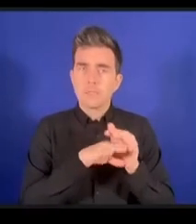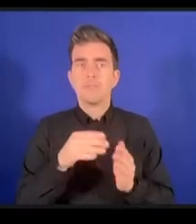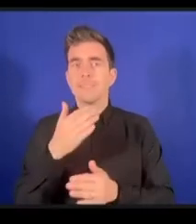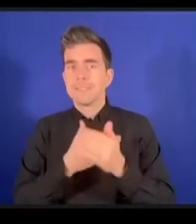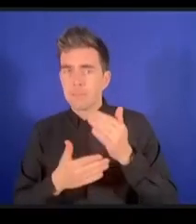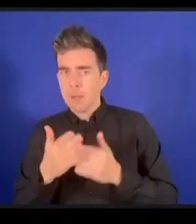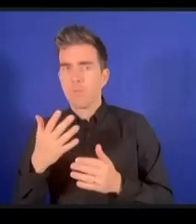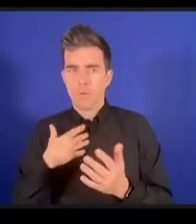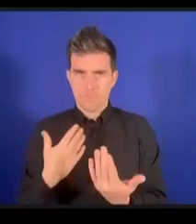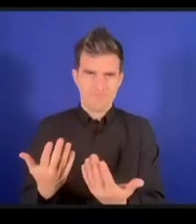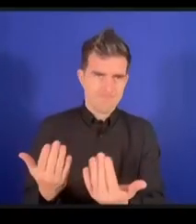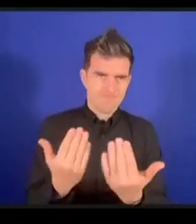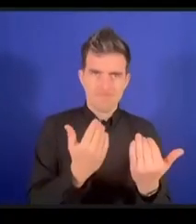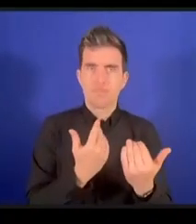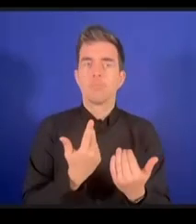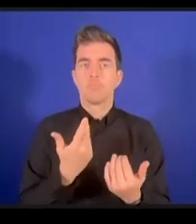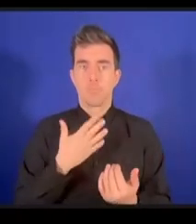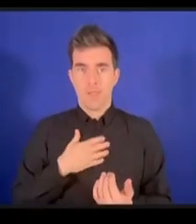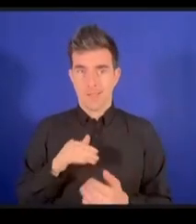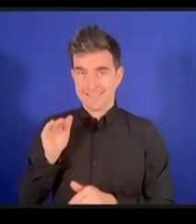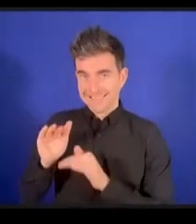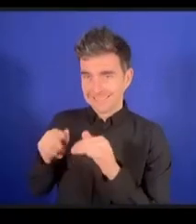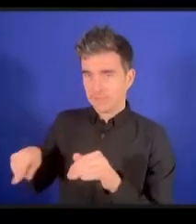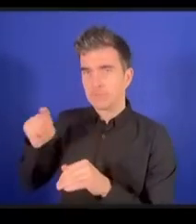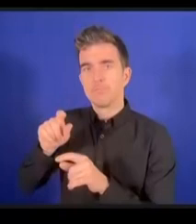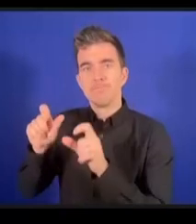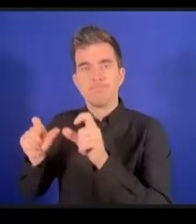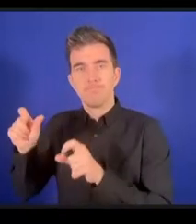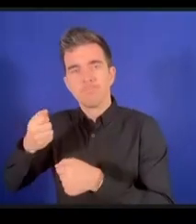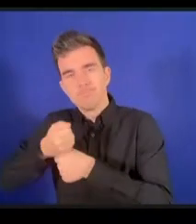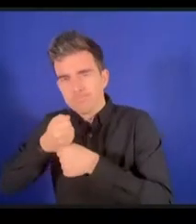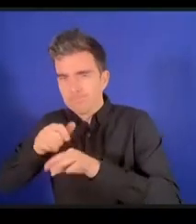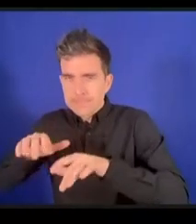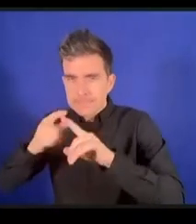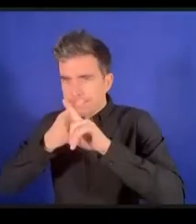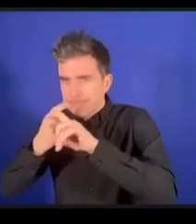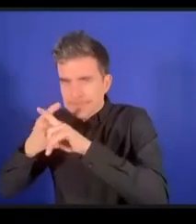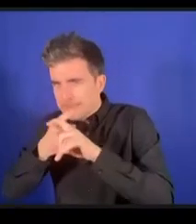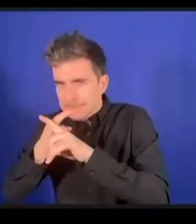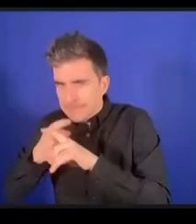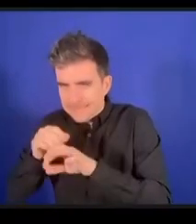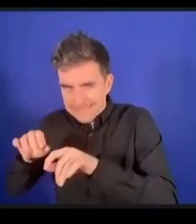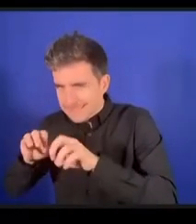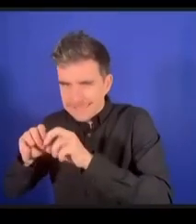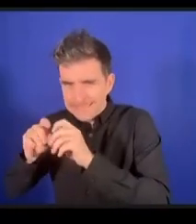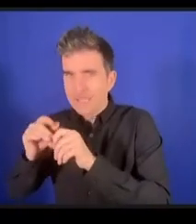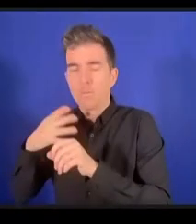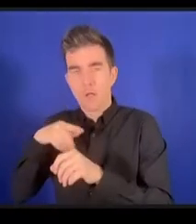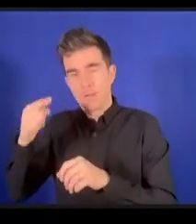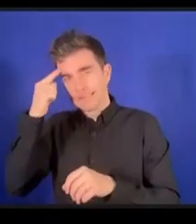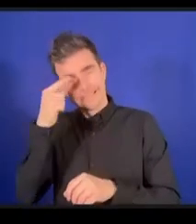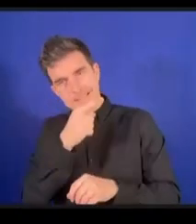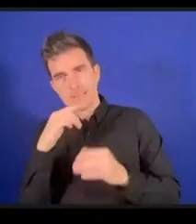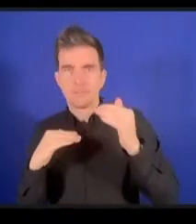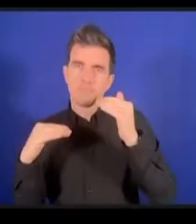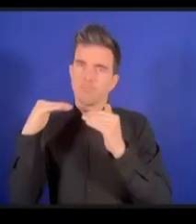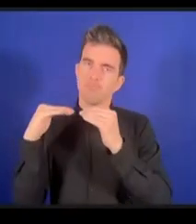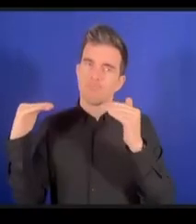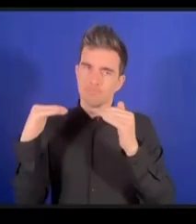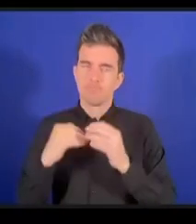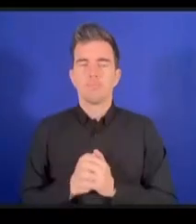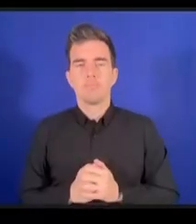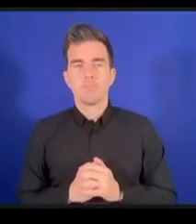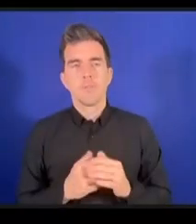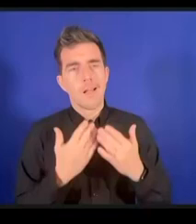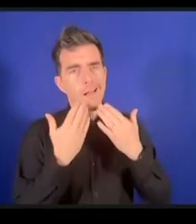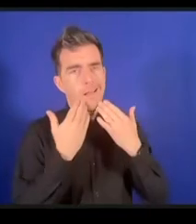normes merci beaucoup Mohamed donc Wind Surf c'est toujours un honneur de vous